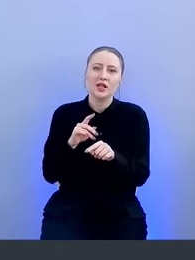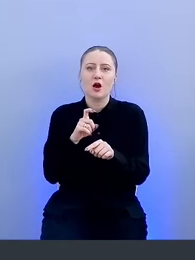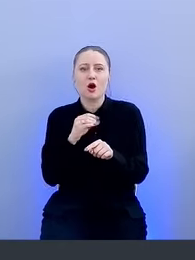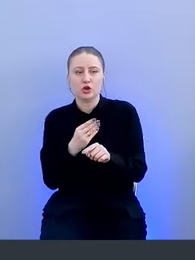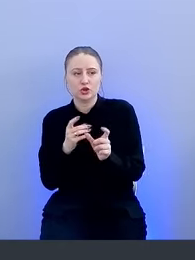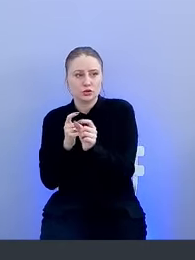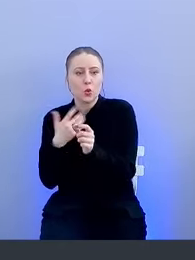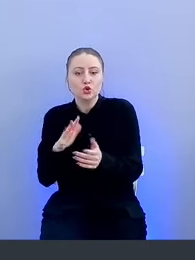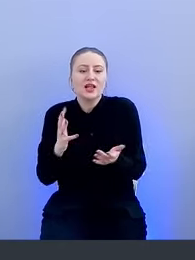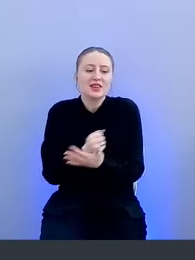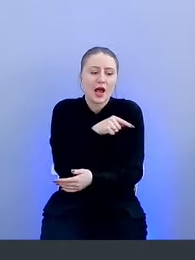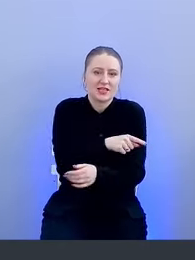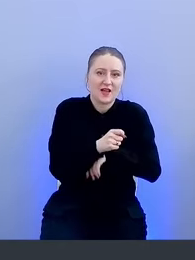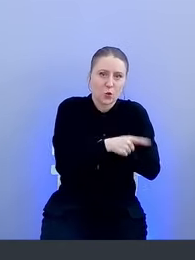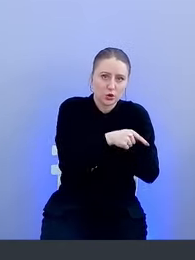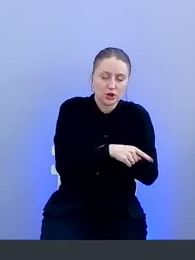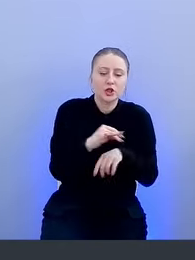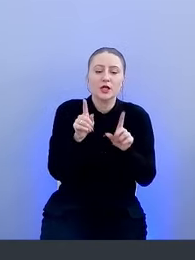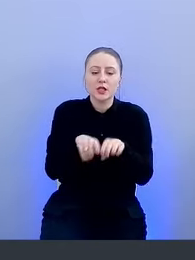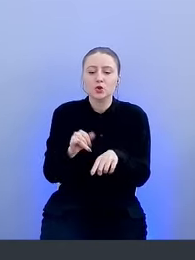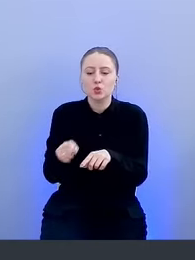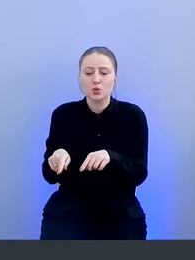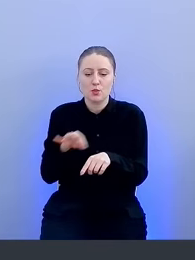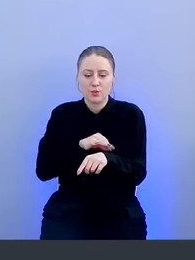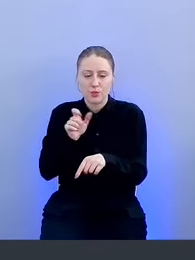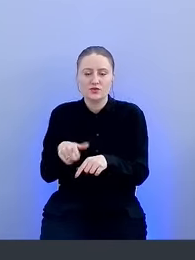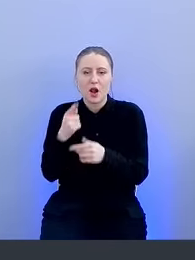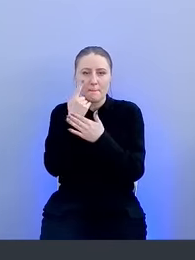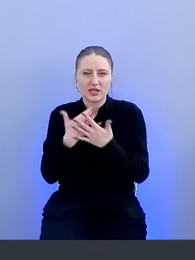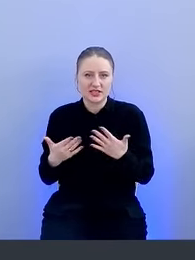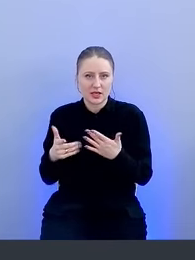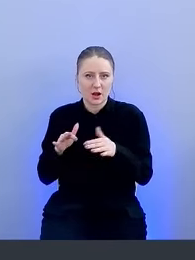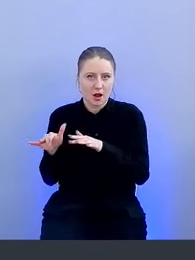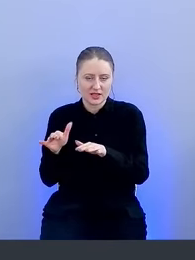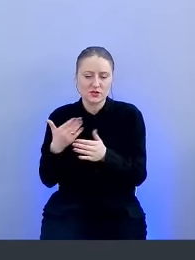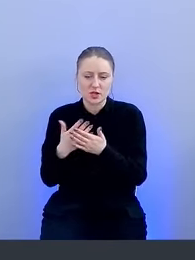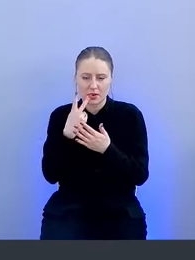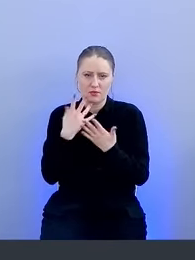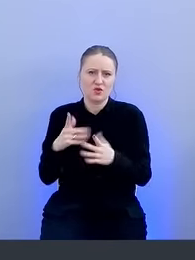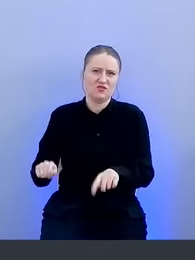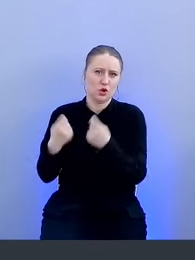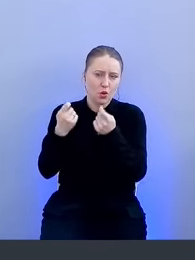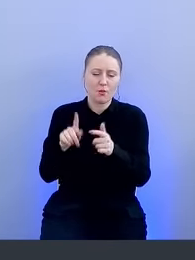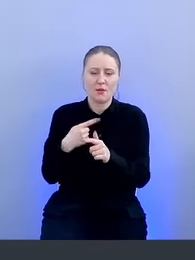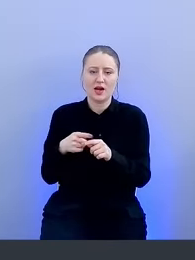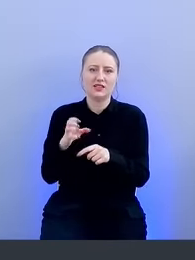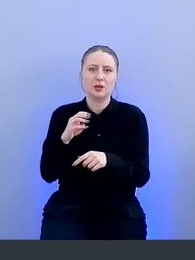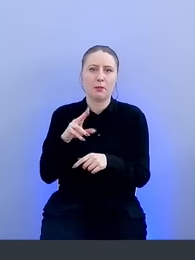пары логин-хэш, которые были у пользователя в замеченном момент подозрительной активности. Например, явный взлом или рассылка спама.